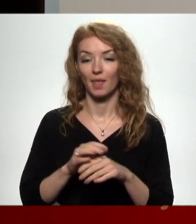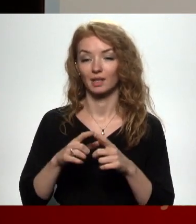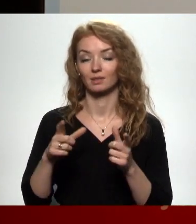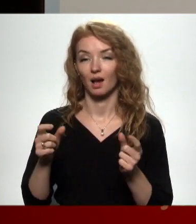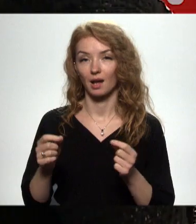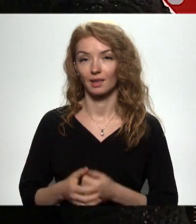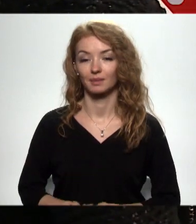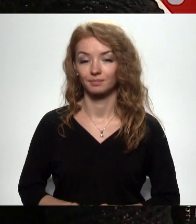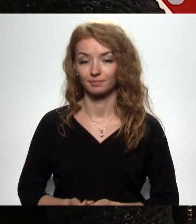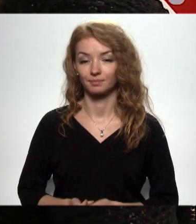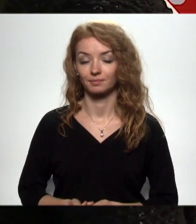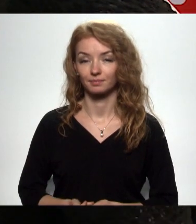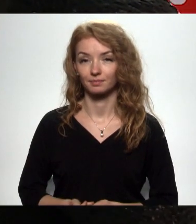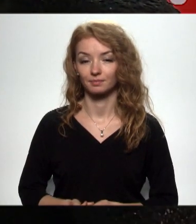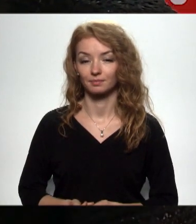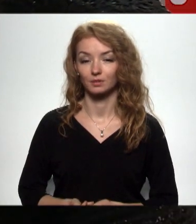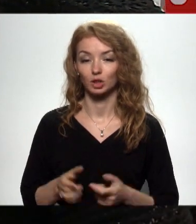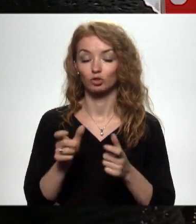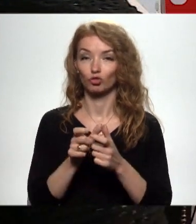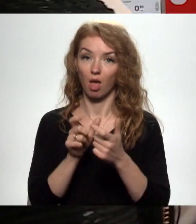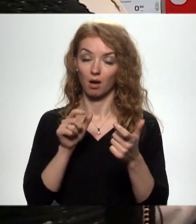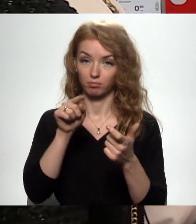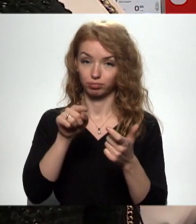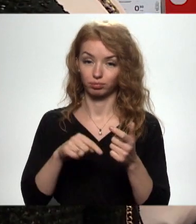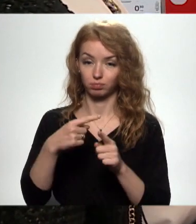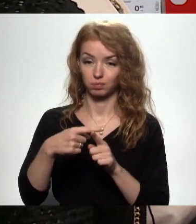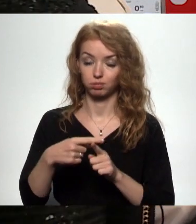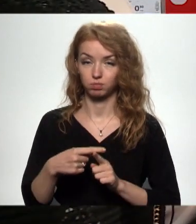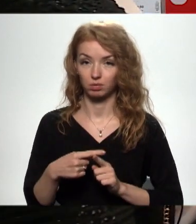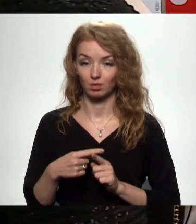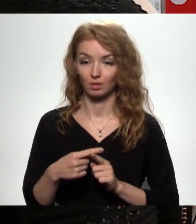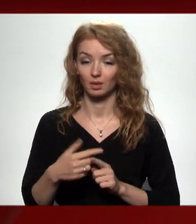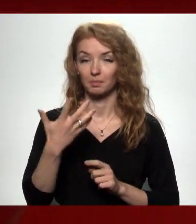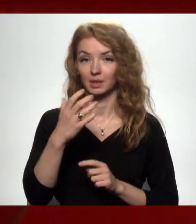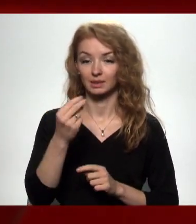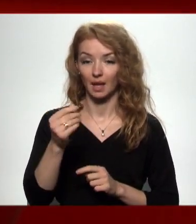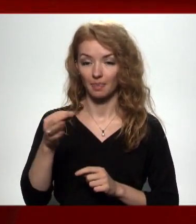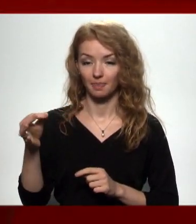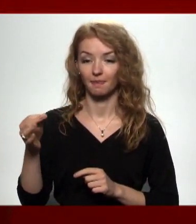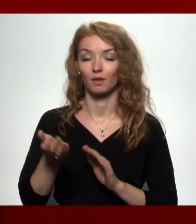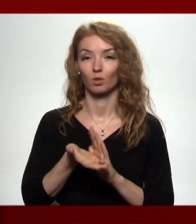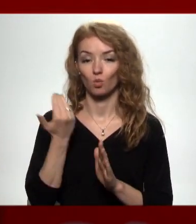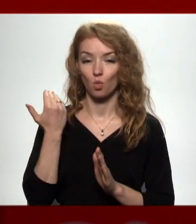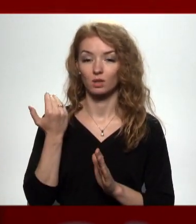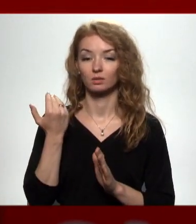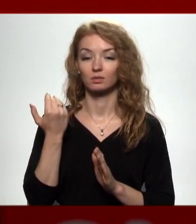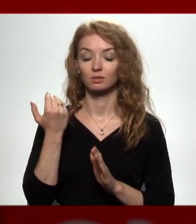Banka skarpi. Un, ko mēs rādu, šā kā? Ir sasumējies viss. Pieci centi ir nost.